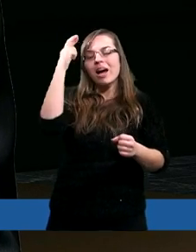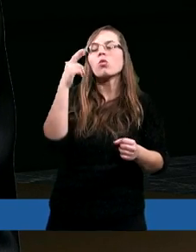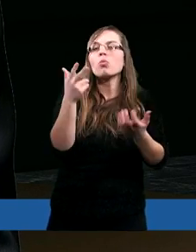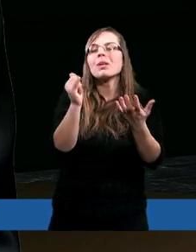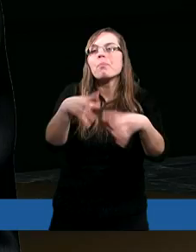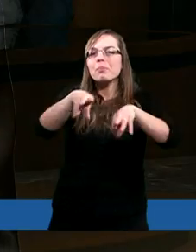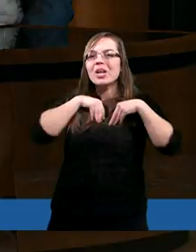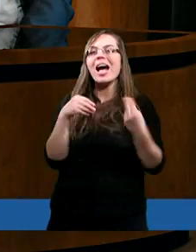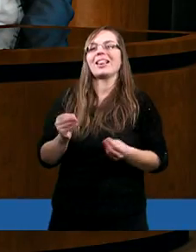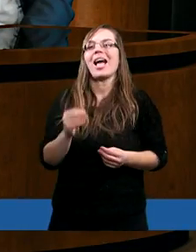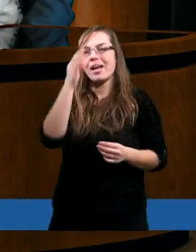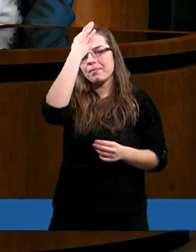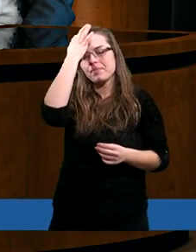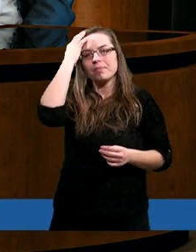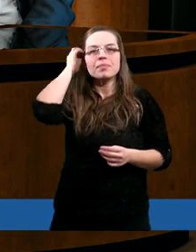przyjęte.